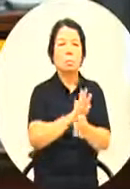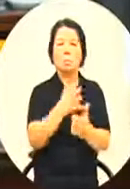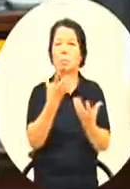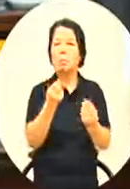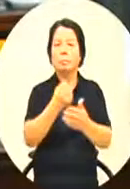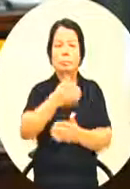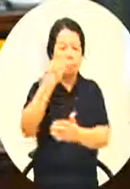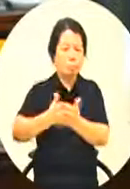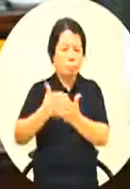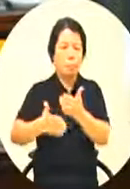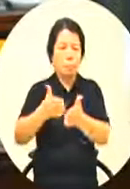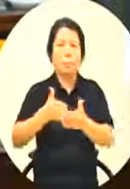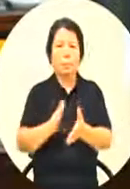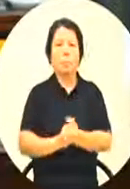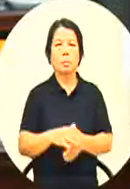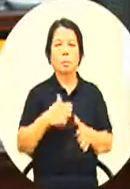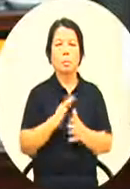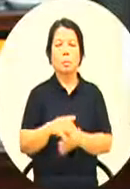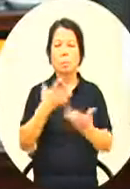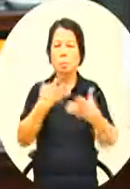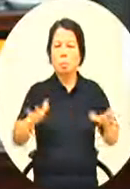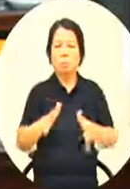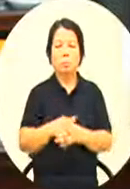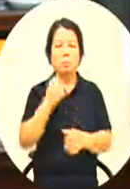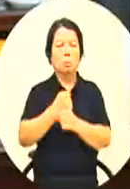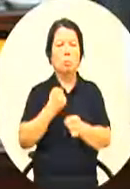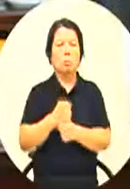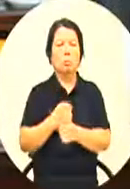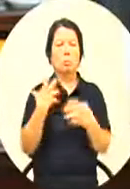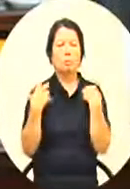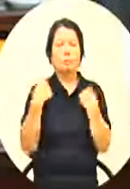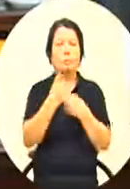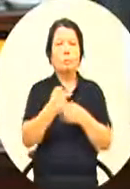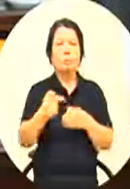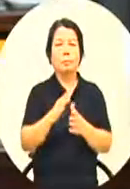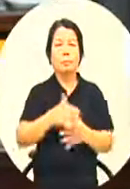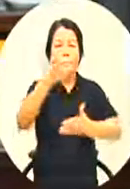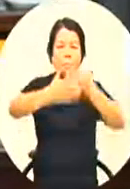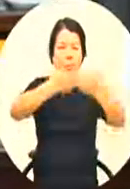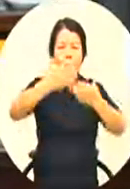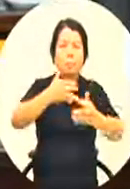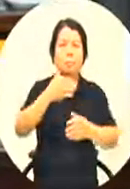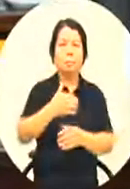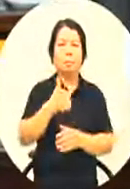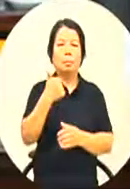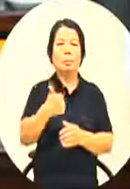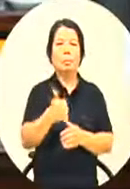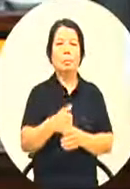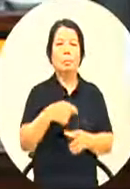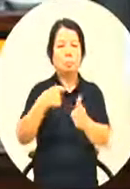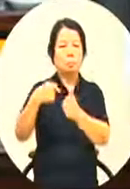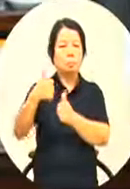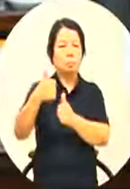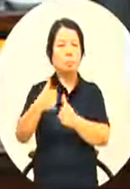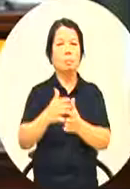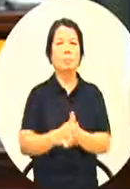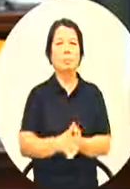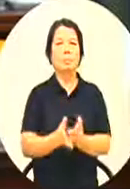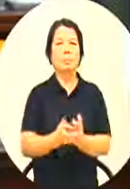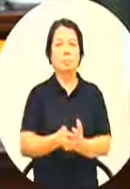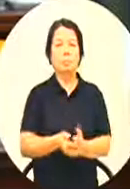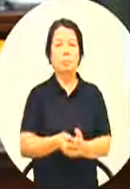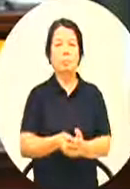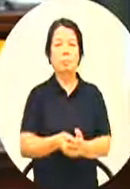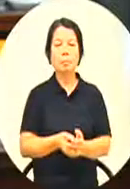我认为真的很多工作做不完可以这是一个影片是一个很好的一个教材希望我们改天